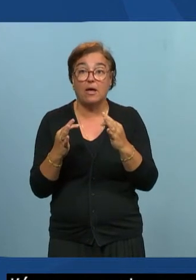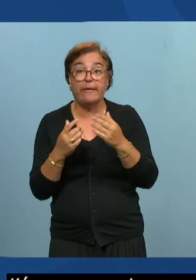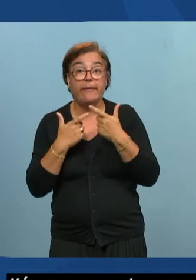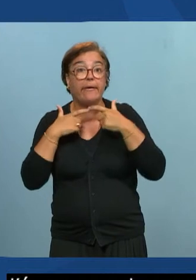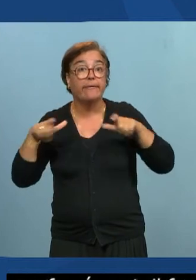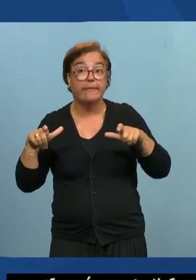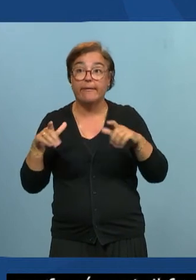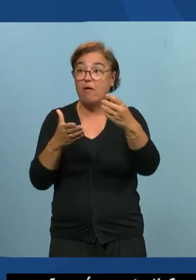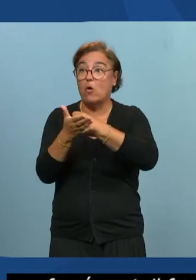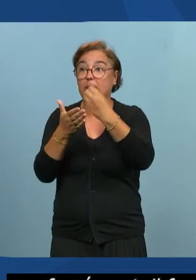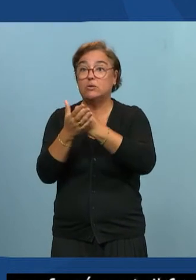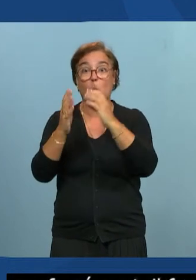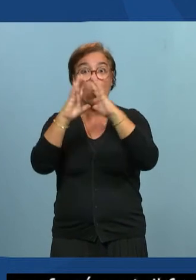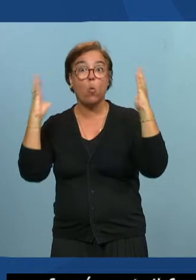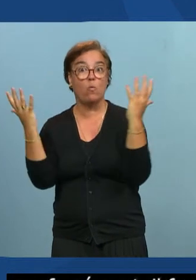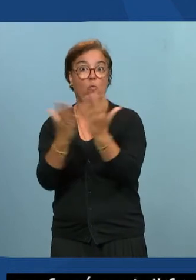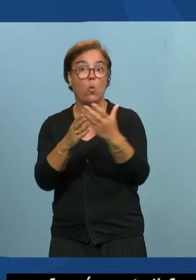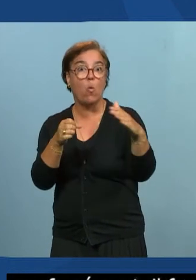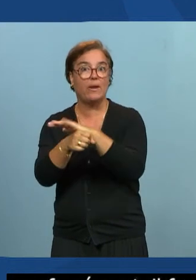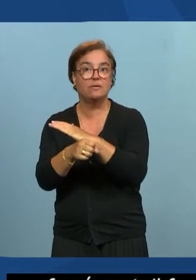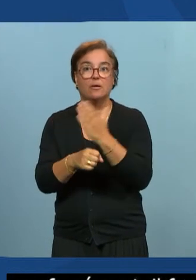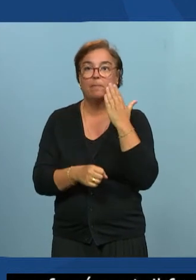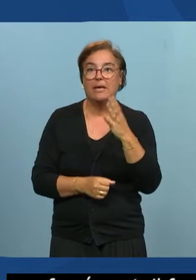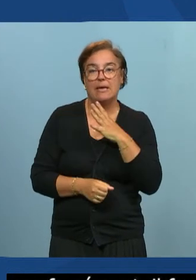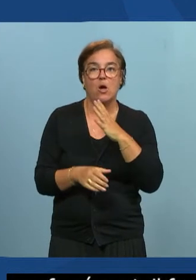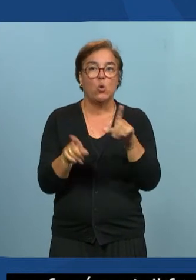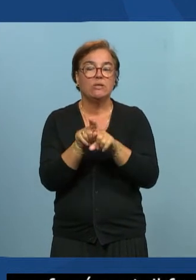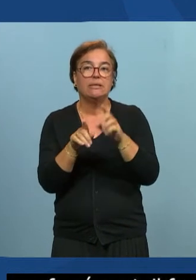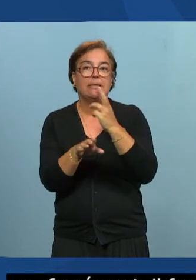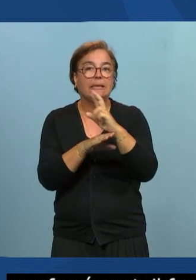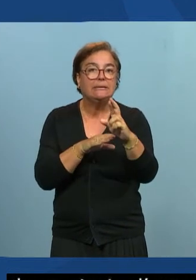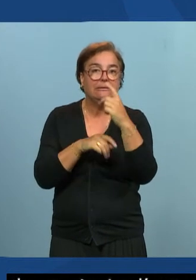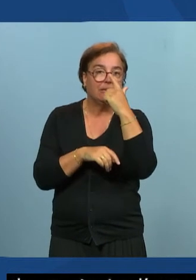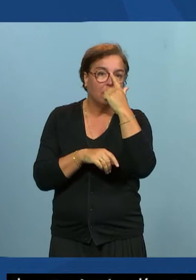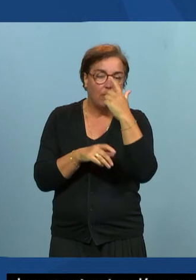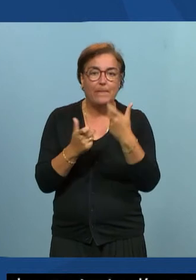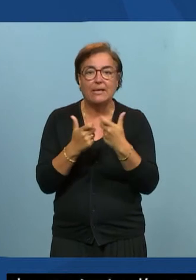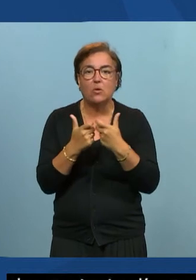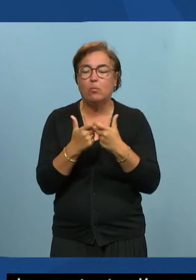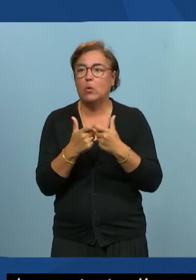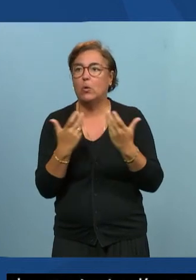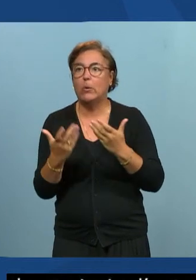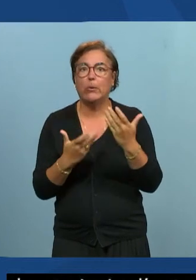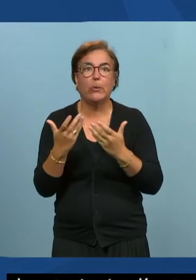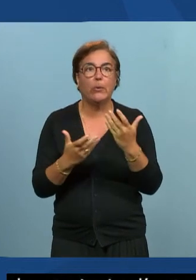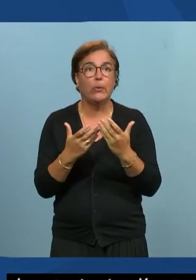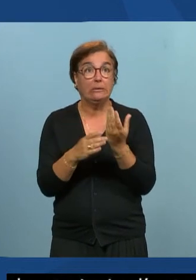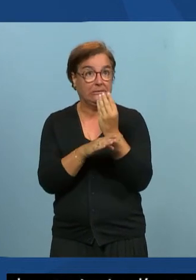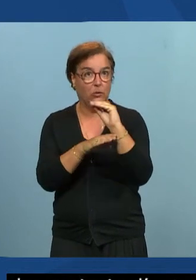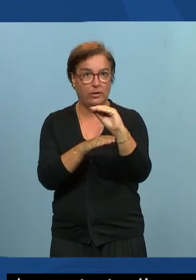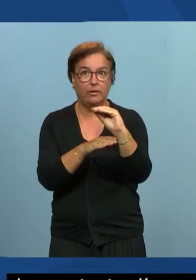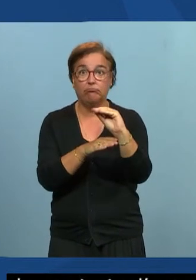'information. Mais par exemple, vous avez des risques directement associés. Par exemple, je vais penser à la sécurité.